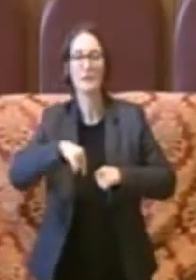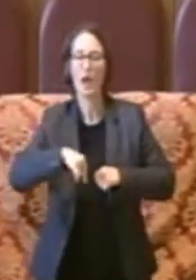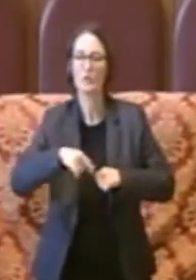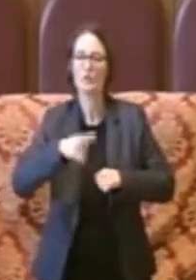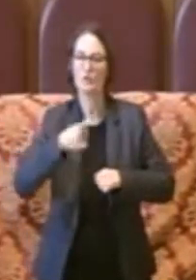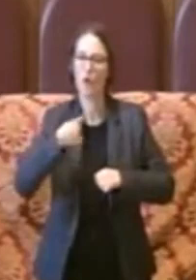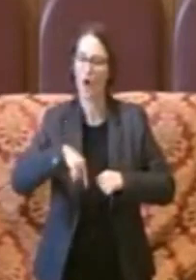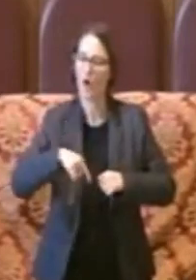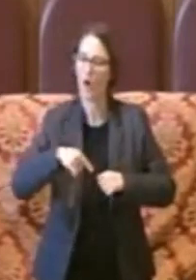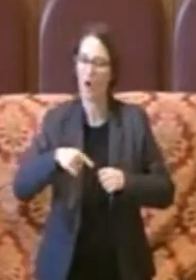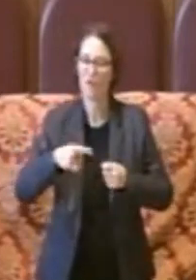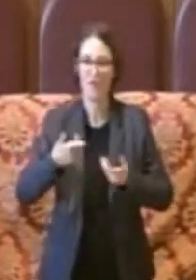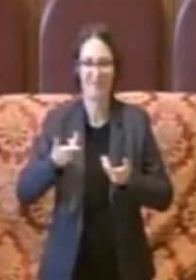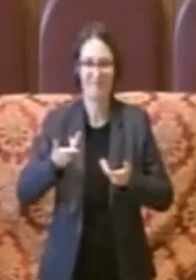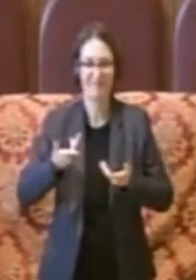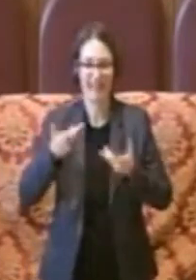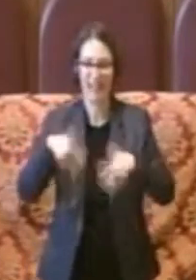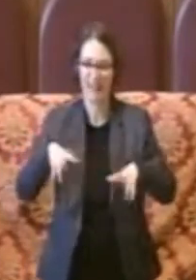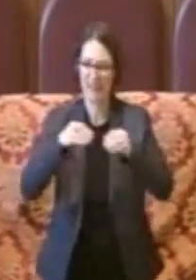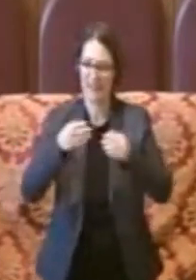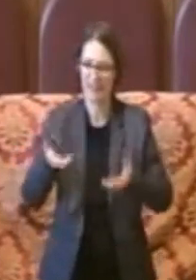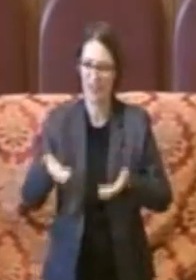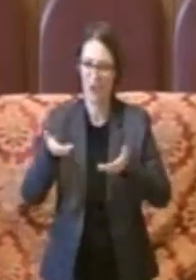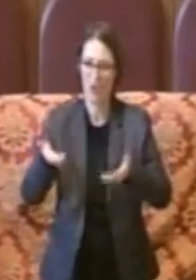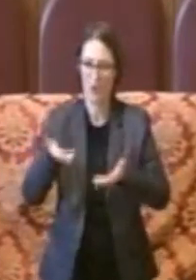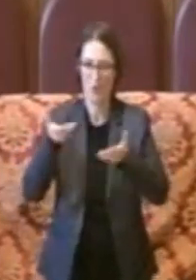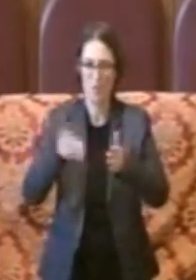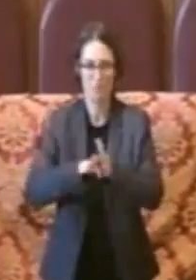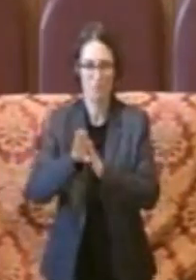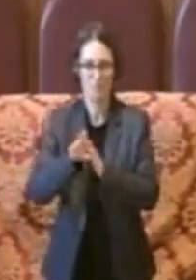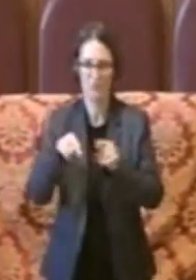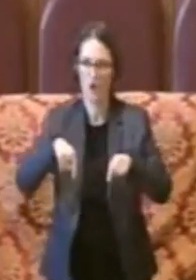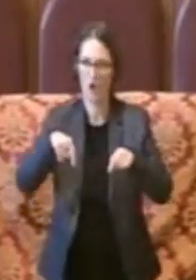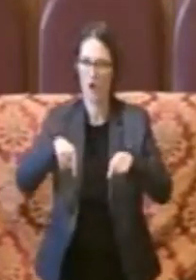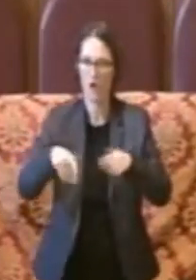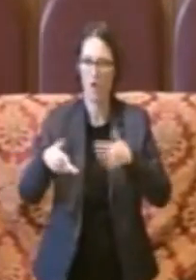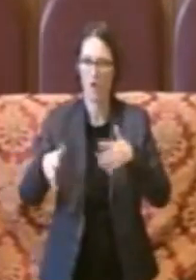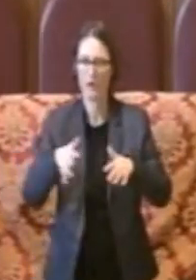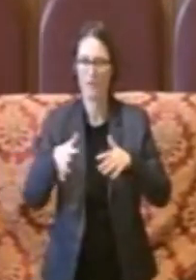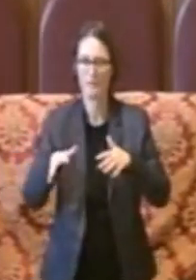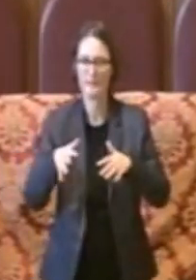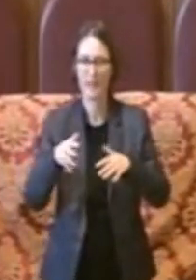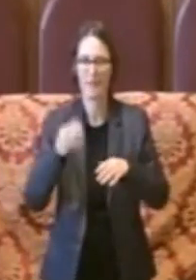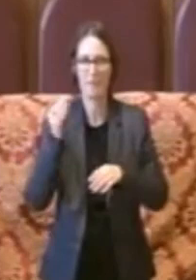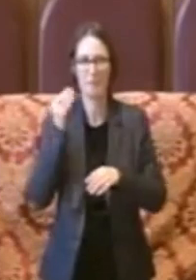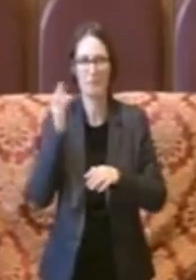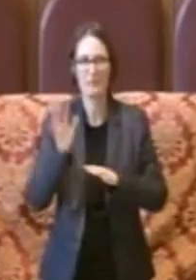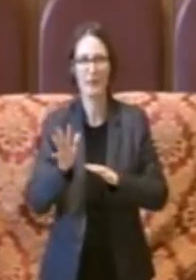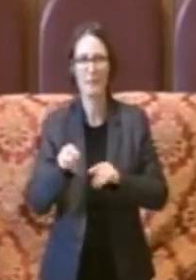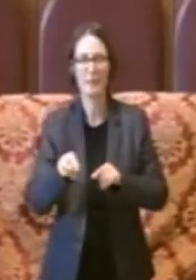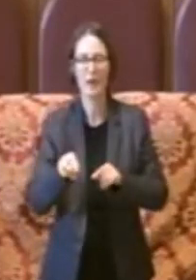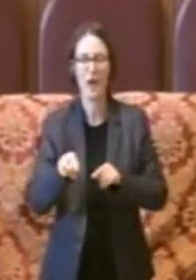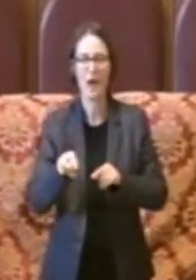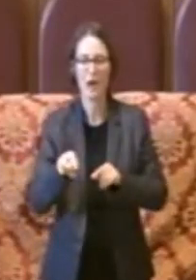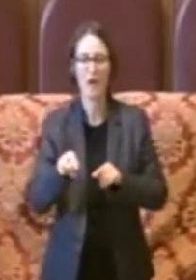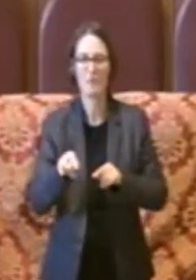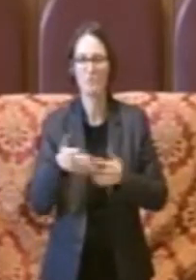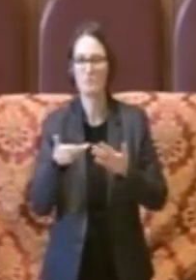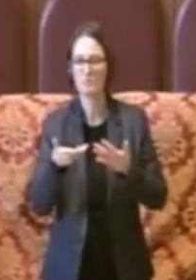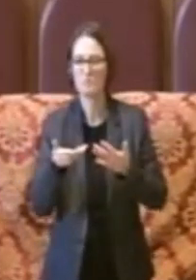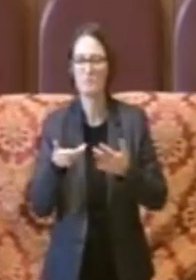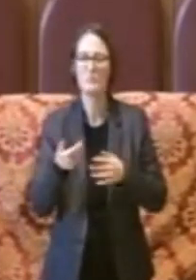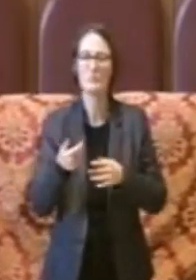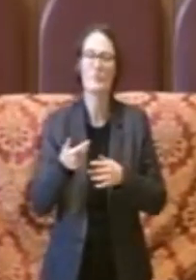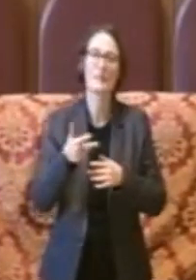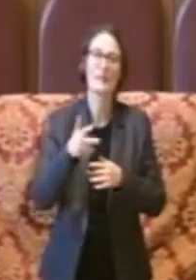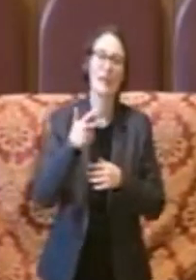insomma al grande numero, credo siamo oltre, se non ricordo male, correggetemi se sbaglio, insomma oltre tra le 4-5